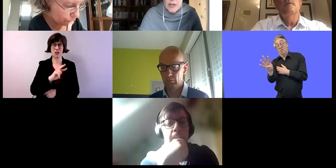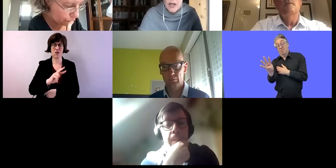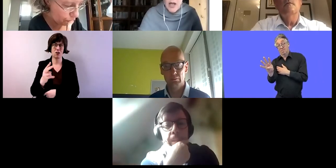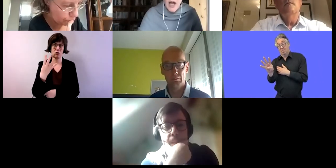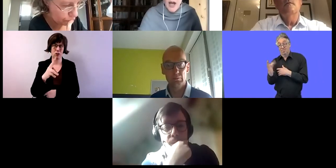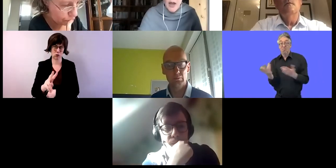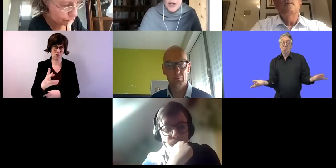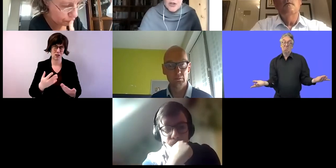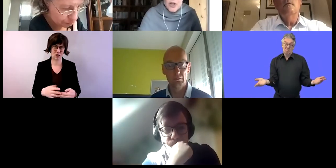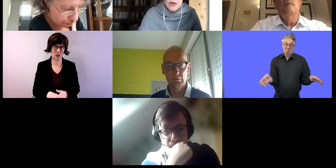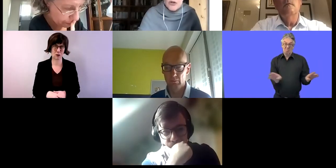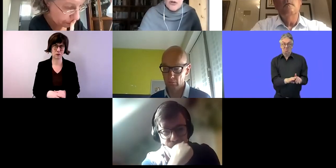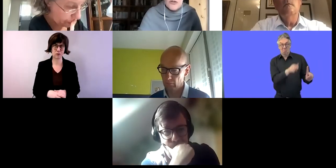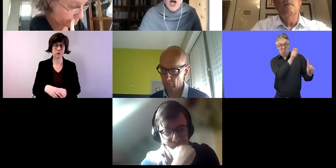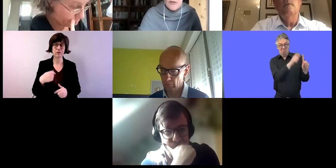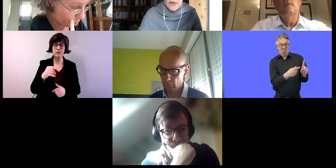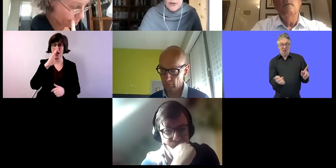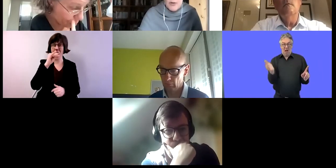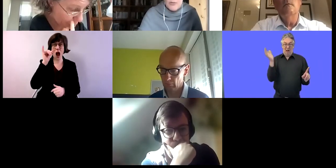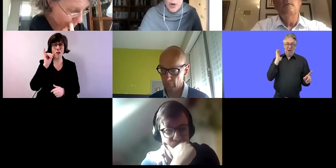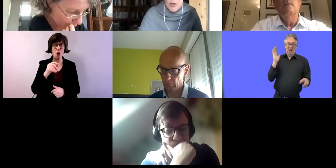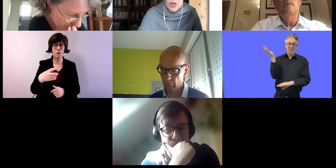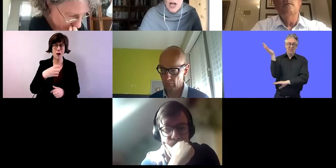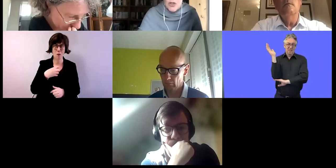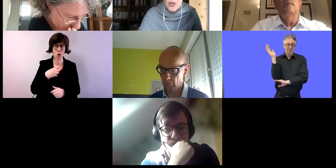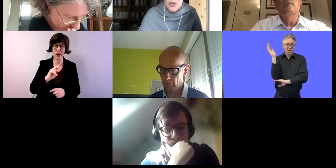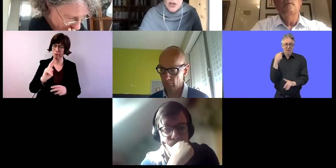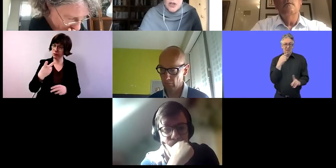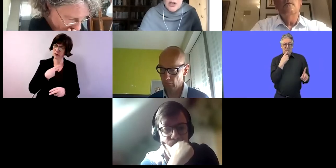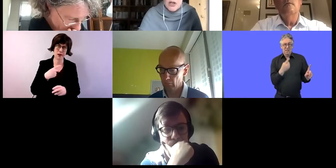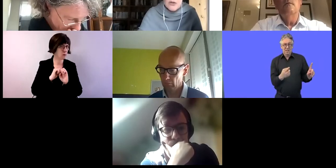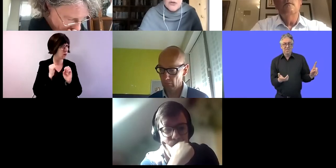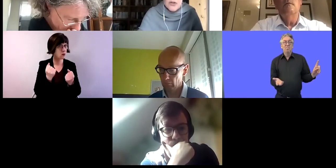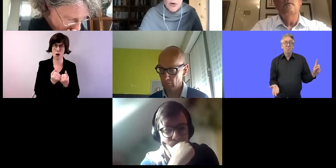Einige der Probleme, auf die Herr Wolfmeier hingewiesen hat, haben wir auch festgestellt.